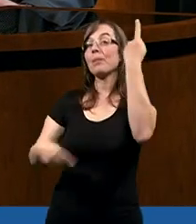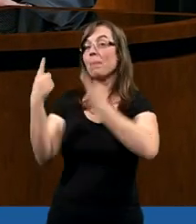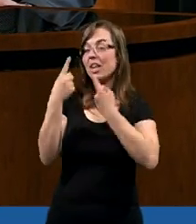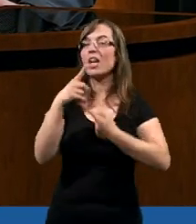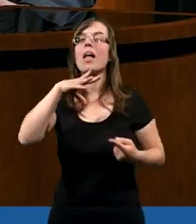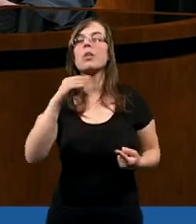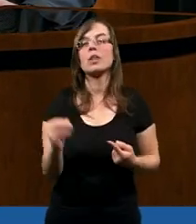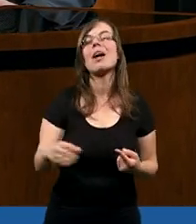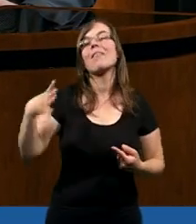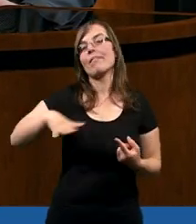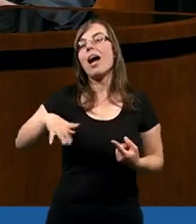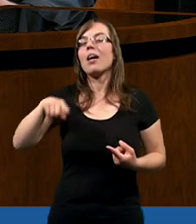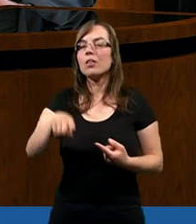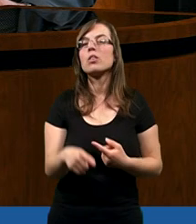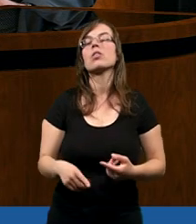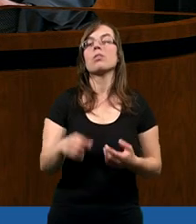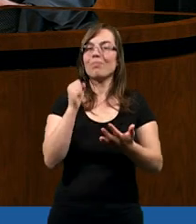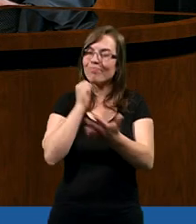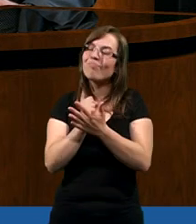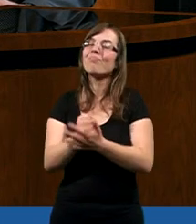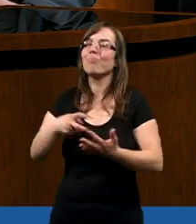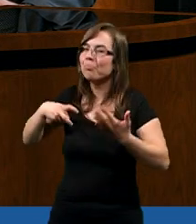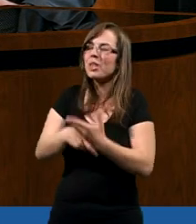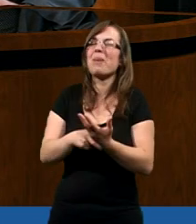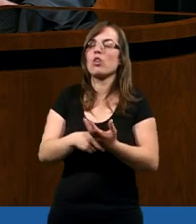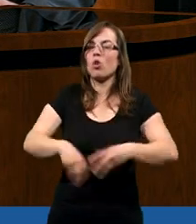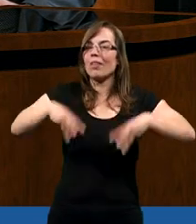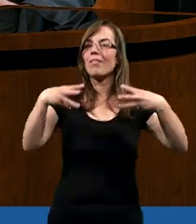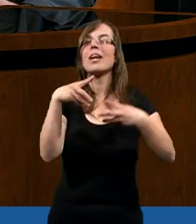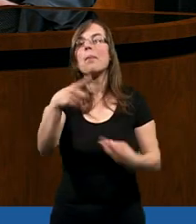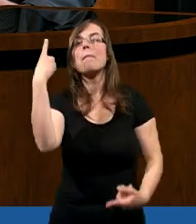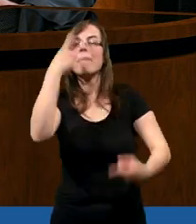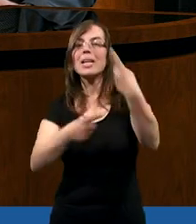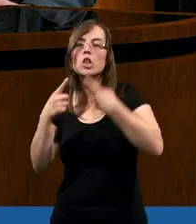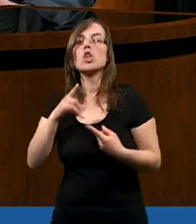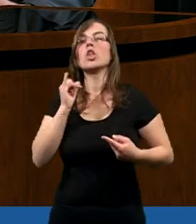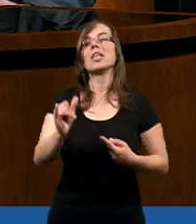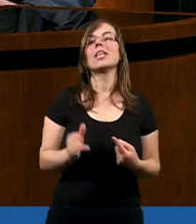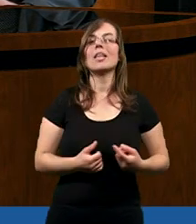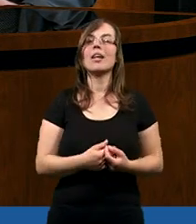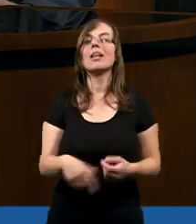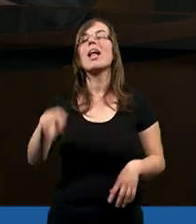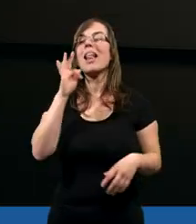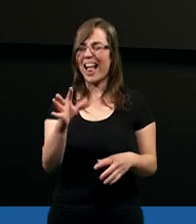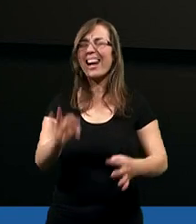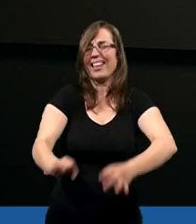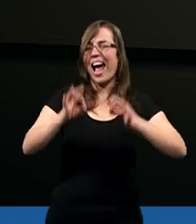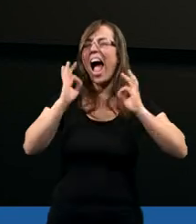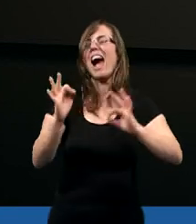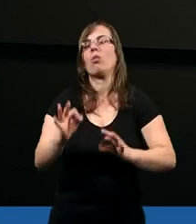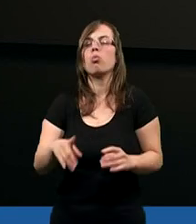myślę, że warto tutaj zaakcentować te myśli tak